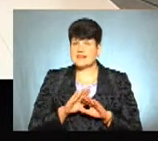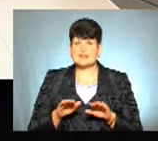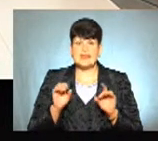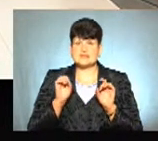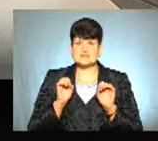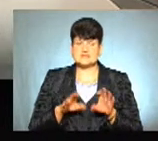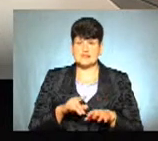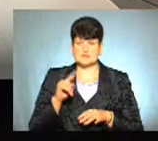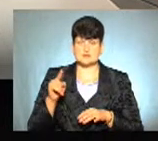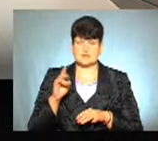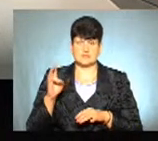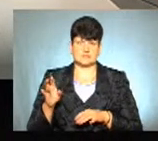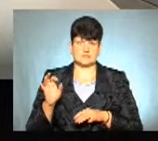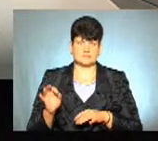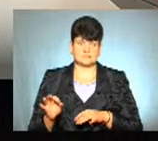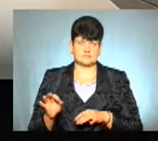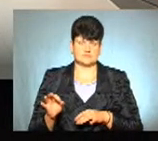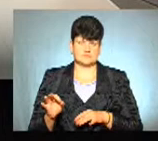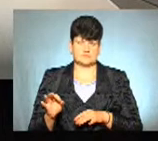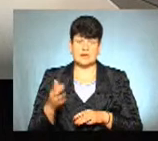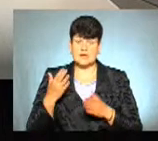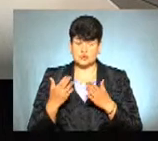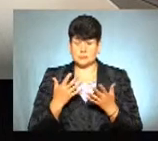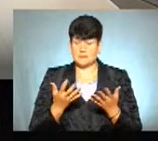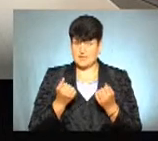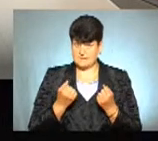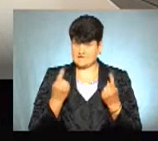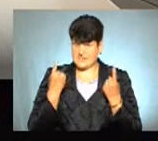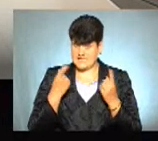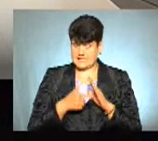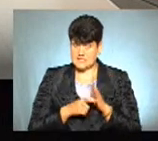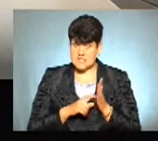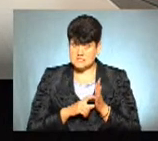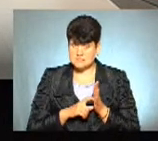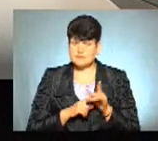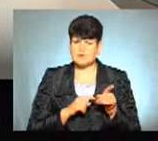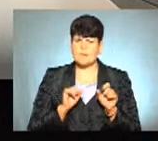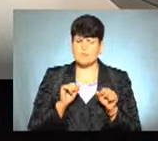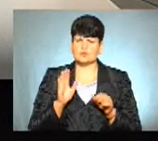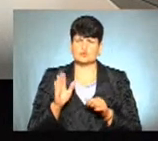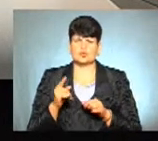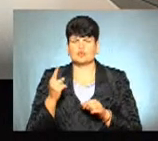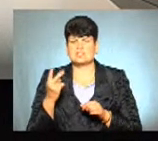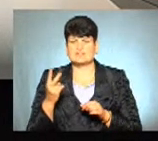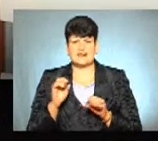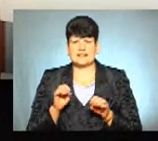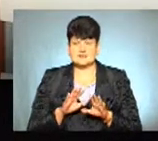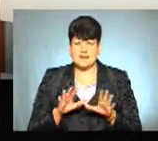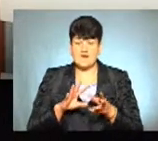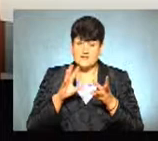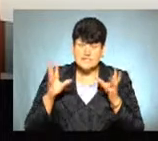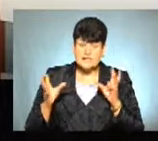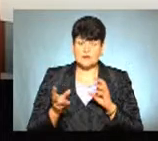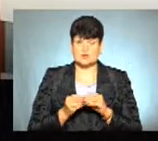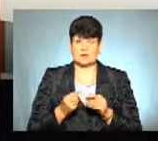зовнішнє незалежне оцінювання. Якщо ми беремо великий клас, там може бути один, два не здав, але від загальної